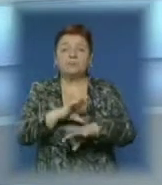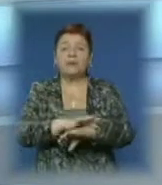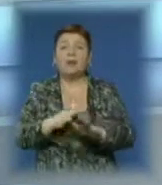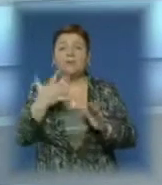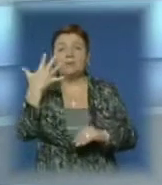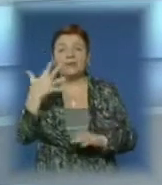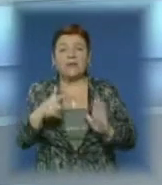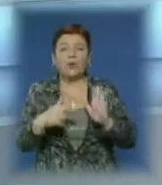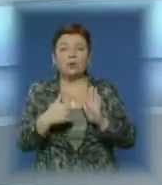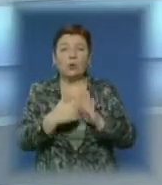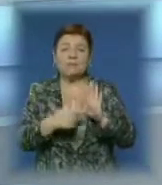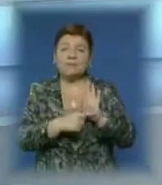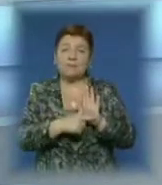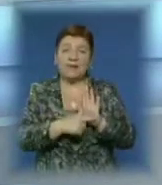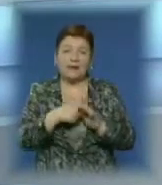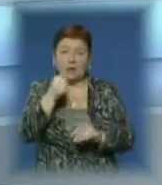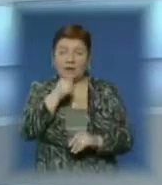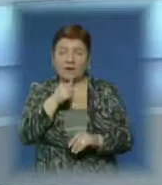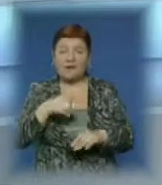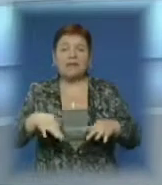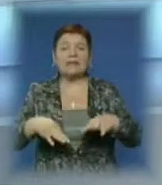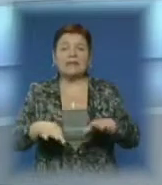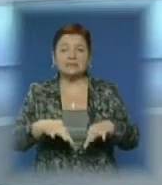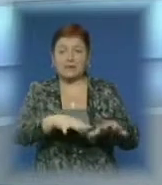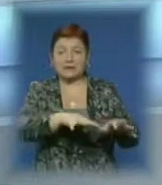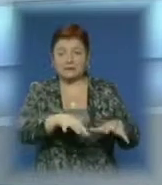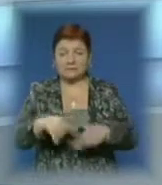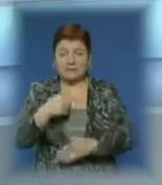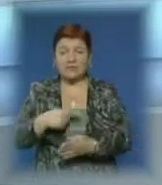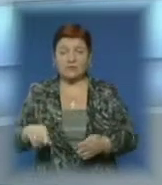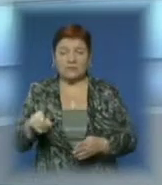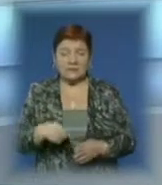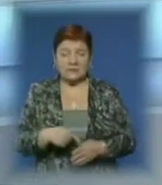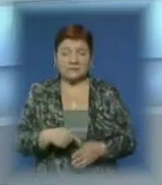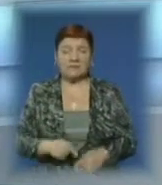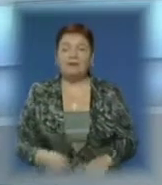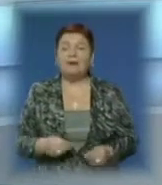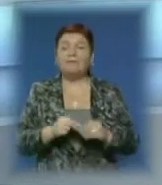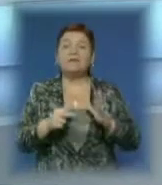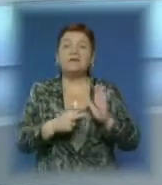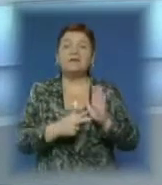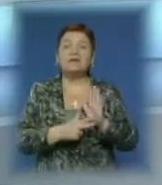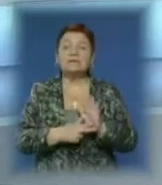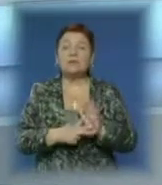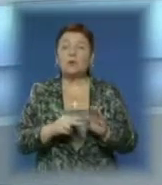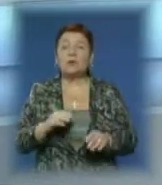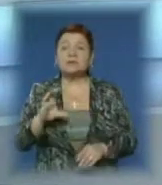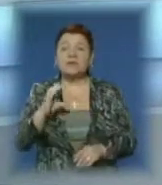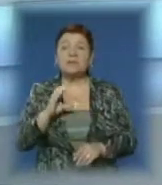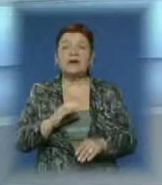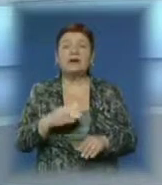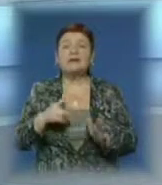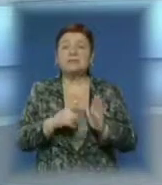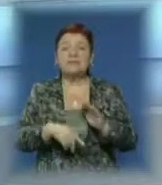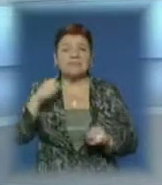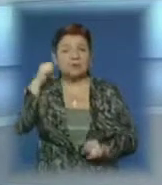строк від 5 до 7 років з конфіскацією транспортних засобів. 18 серпня виповнюється 70 років із дня